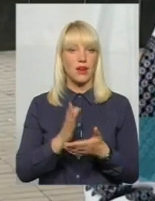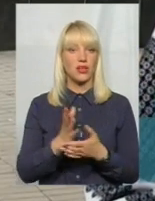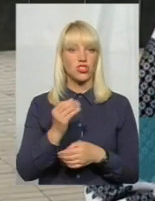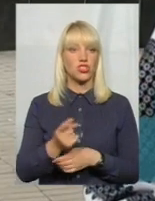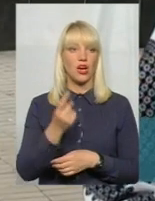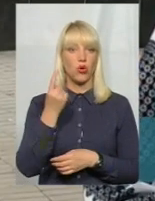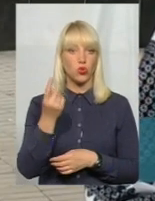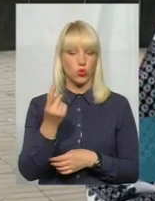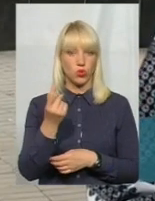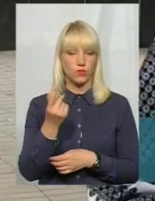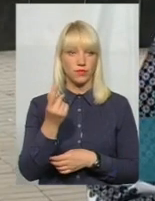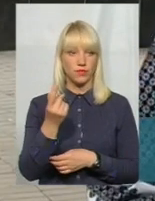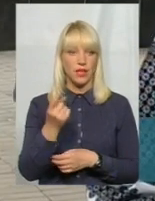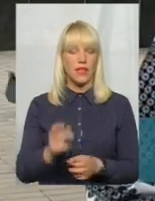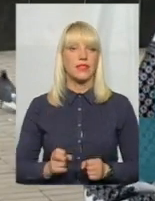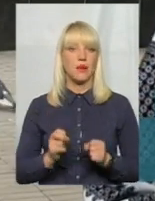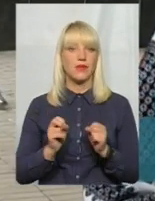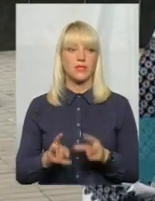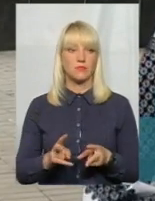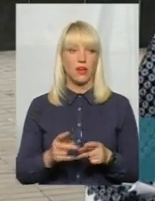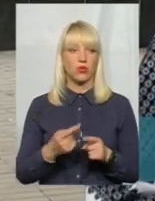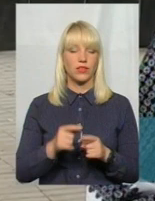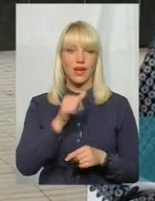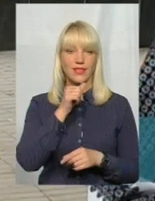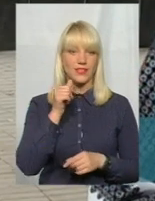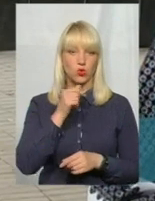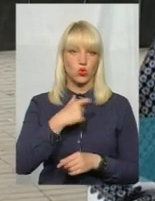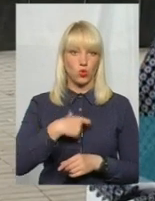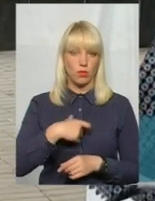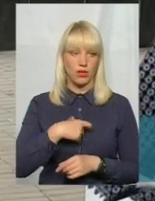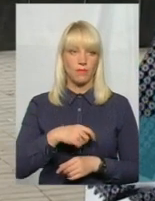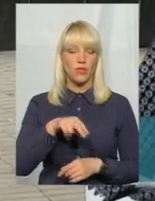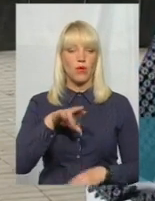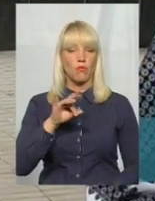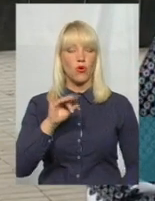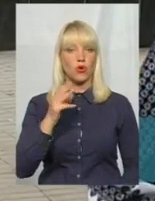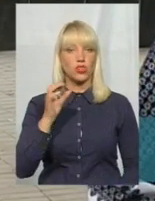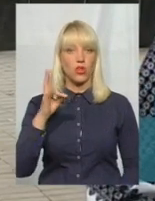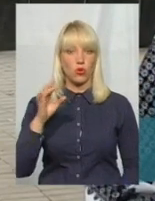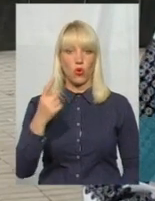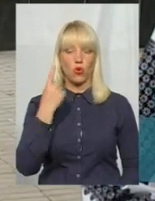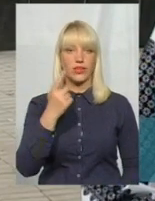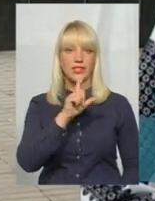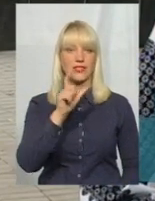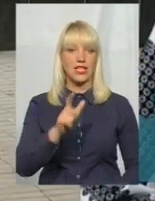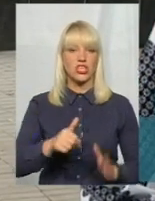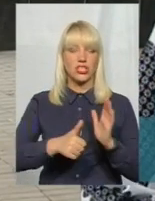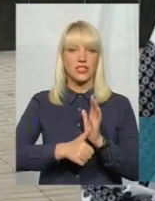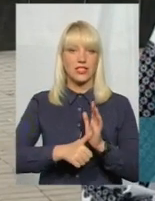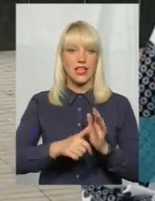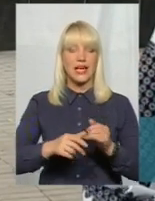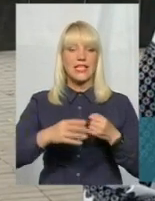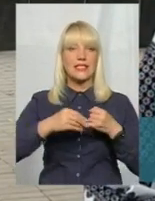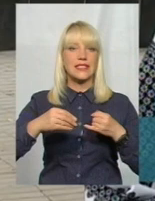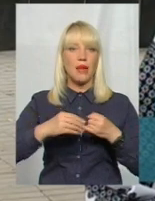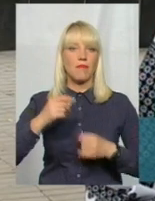небезпеку, тають у собі. Петро Порошенко сьогодні один з шести найбільших землевласників